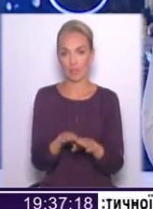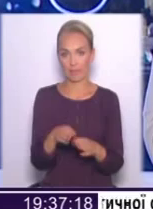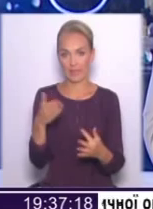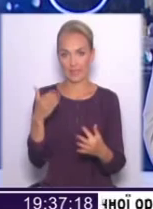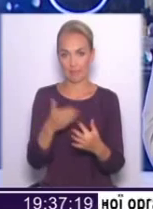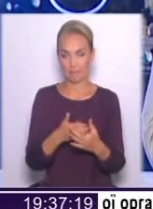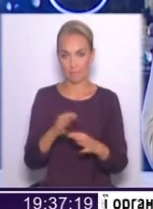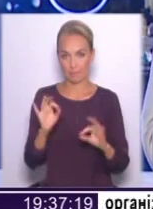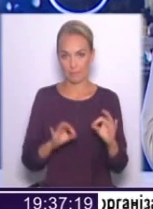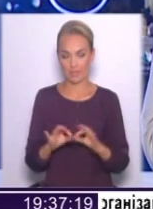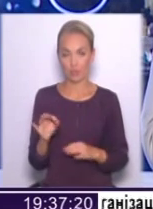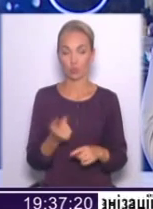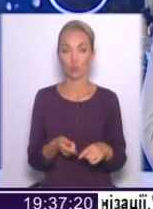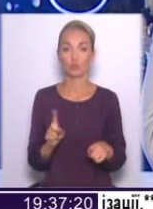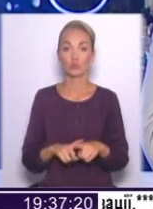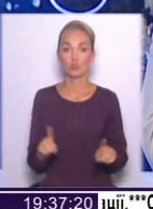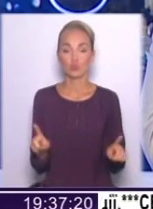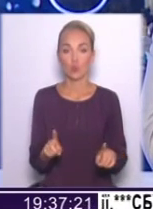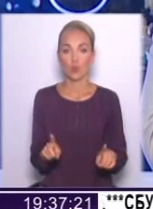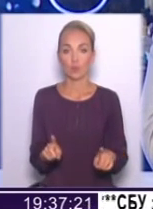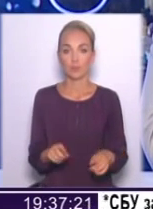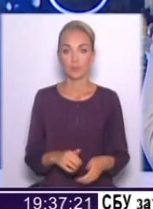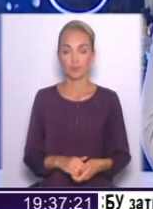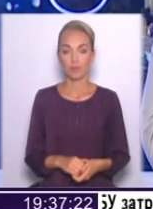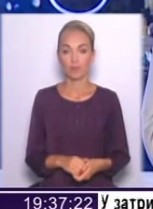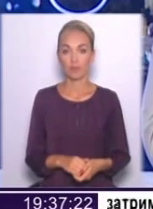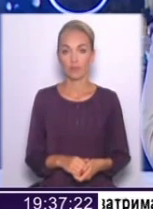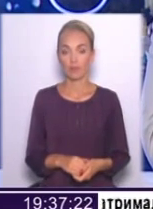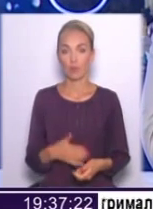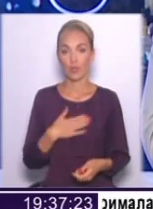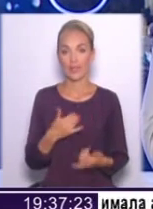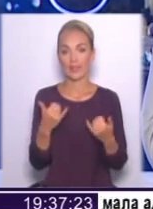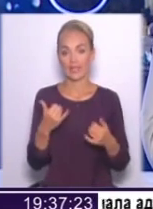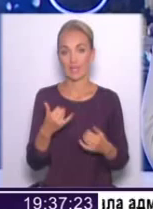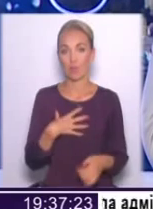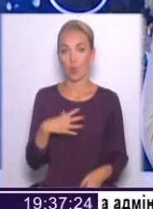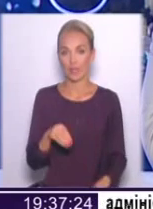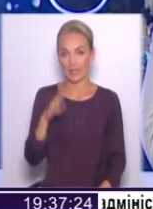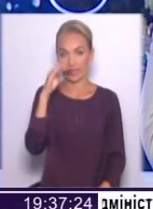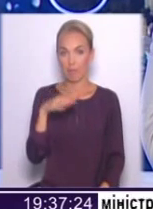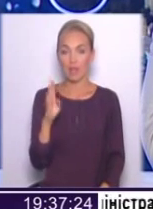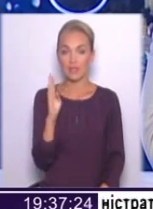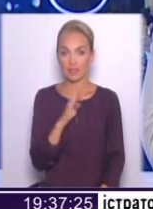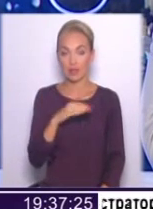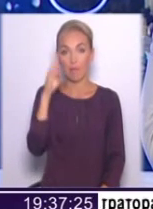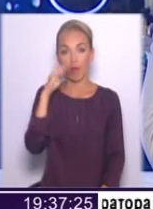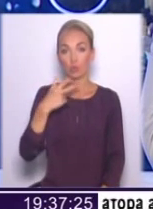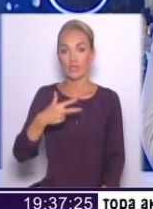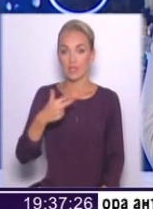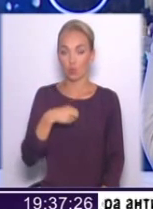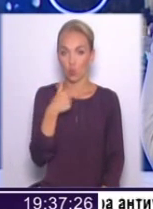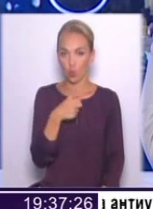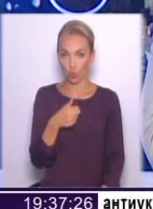Тому що мої, ну, нині покійні вже батьки, батько 30-го року,